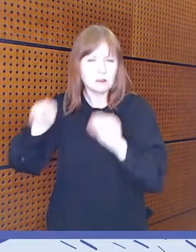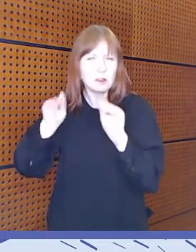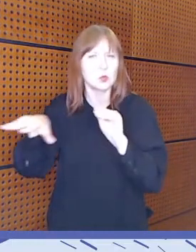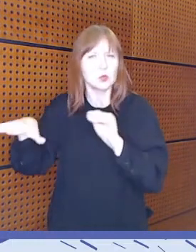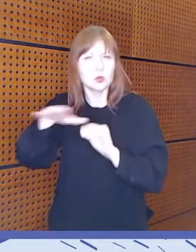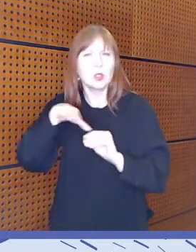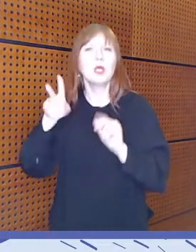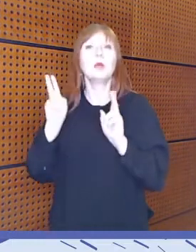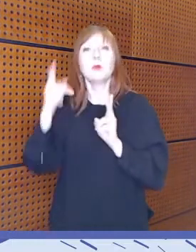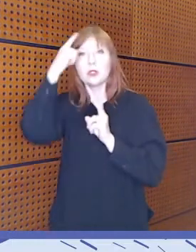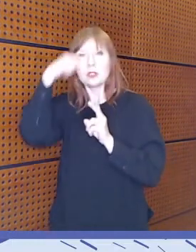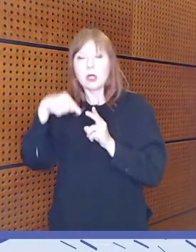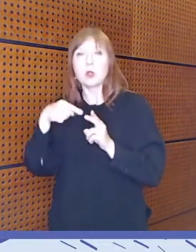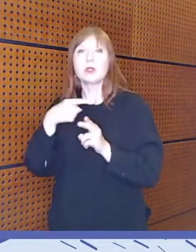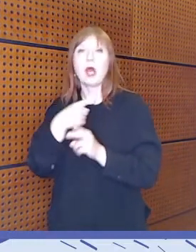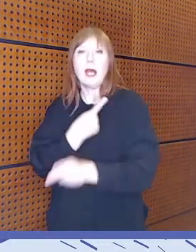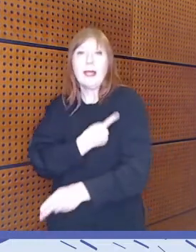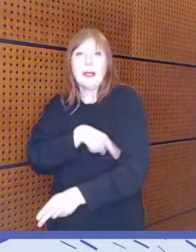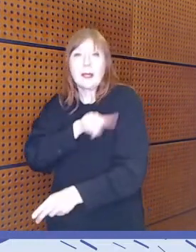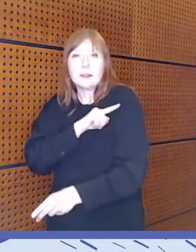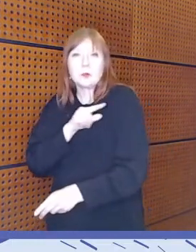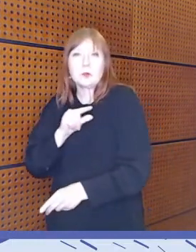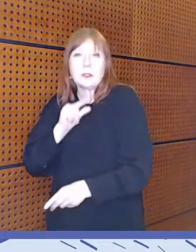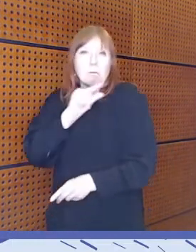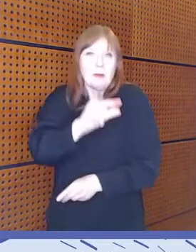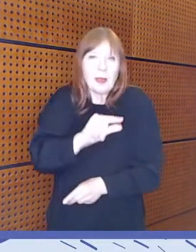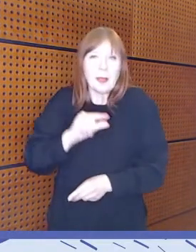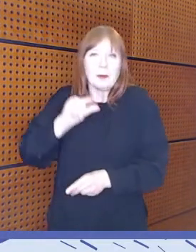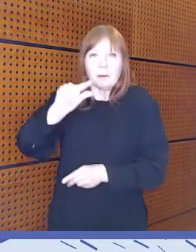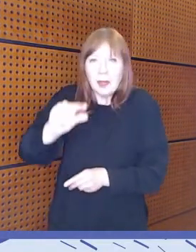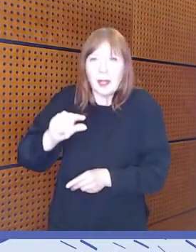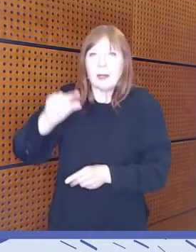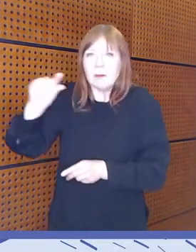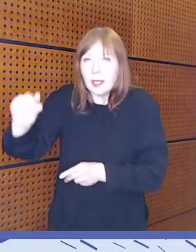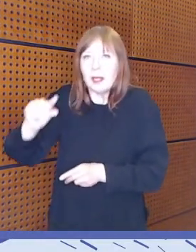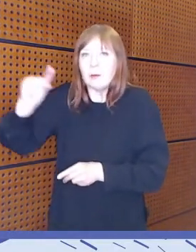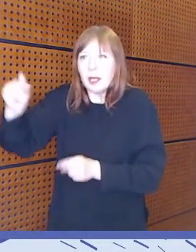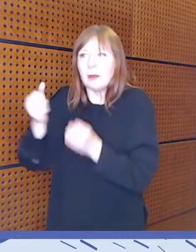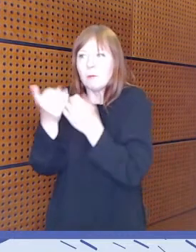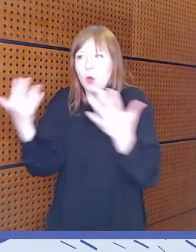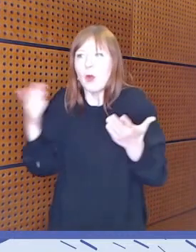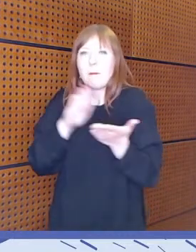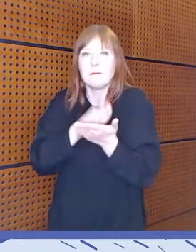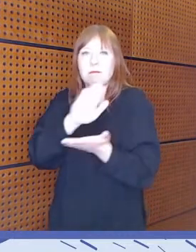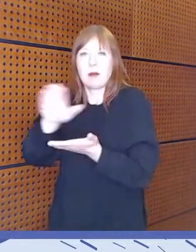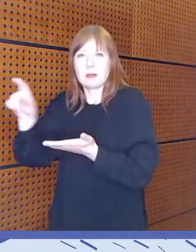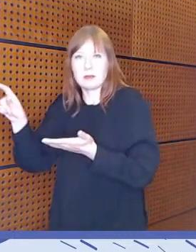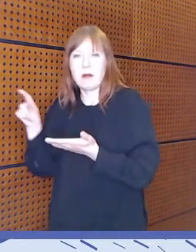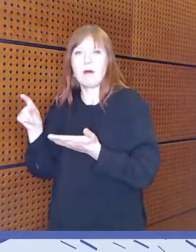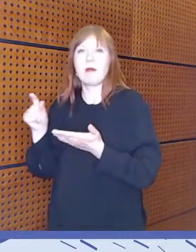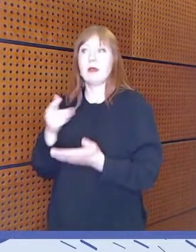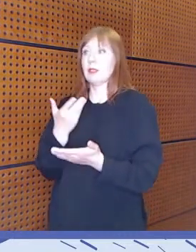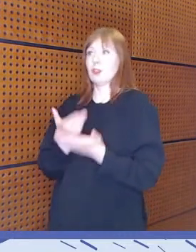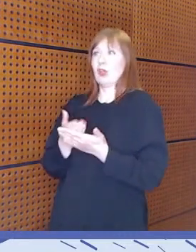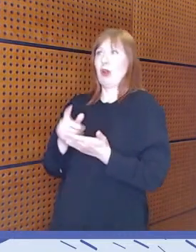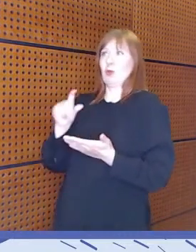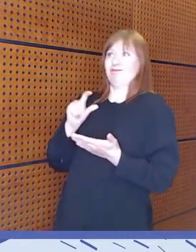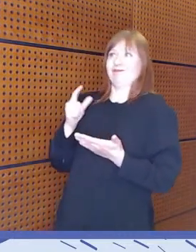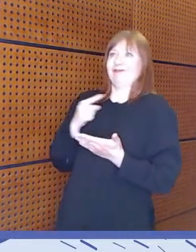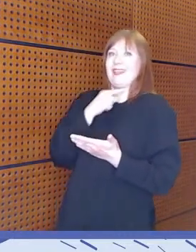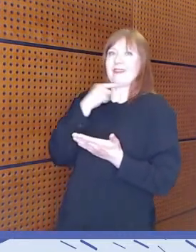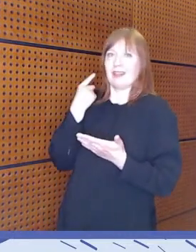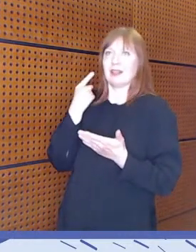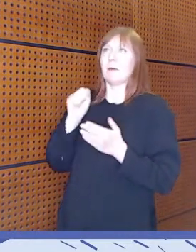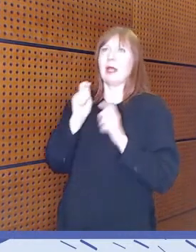pienempiä resursseja useimmille toimijoille. Ja se riittämätön rahoitus edellyttää sitä useiden rahoituslähteiden hakemista.